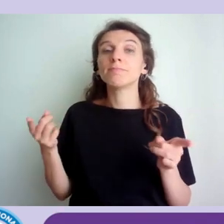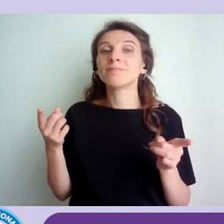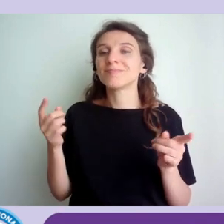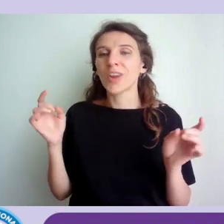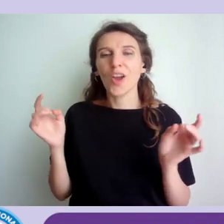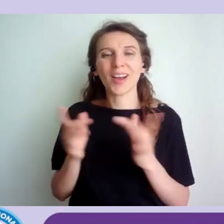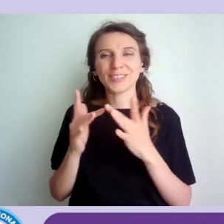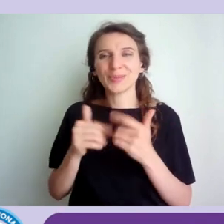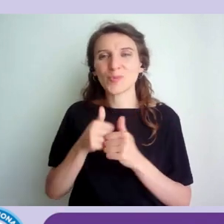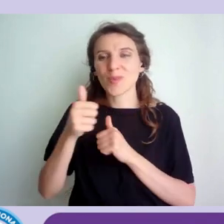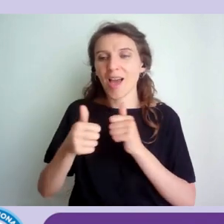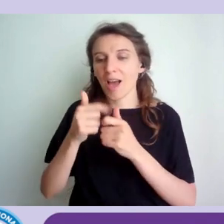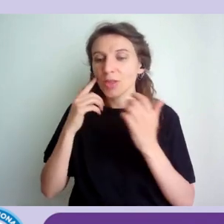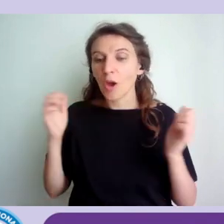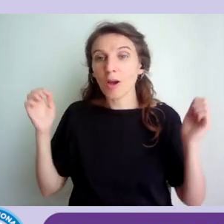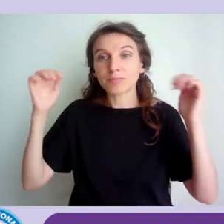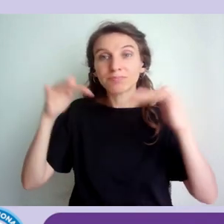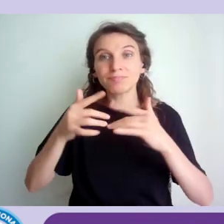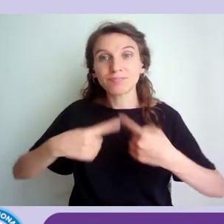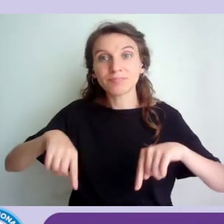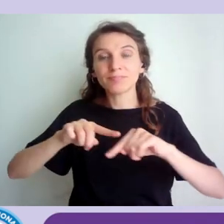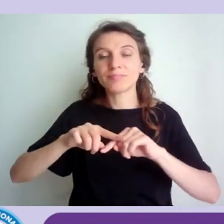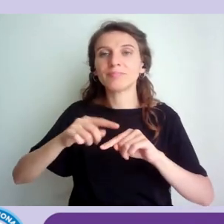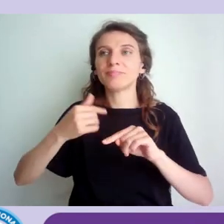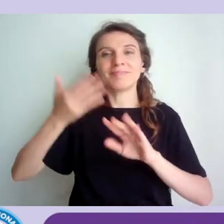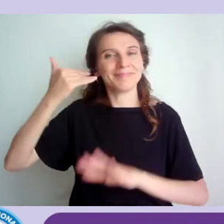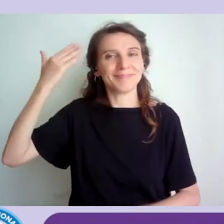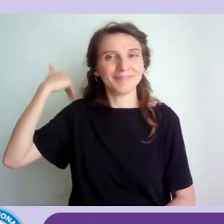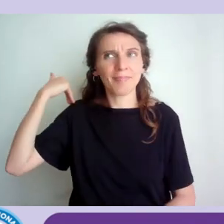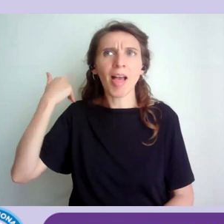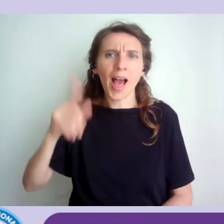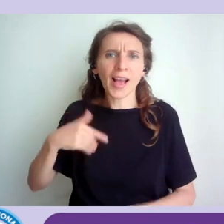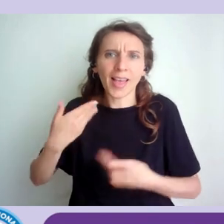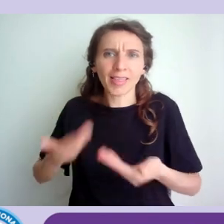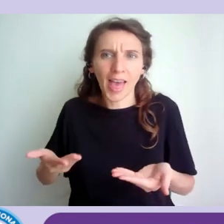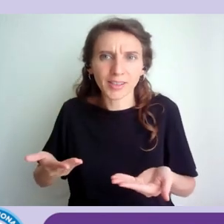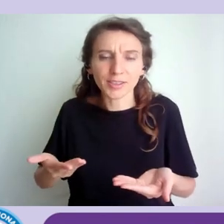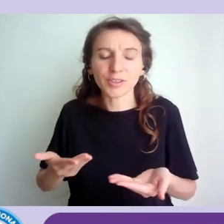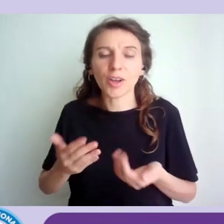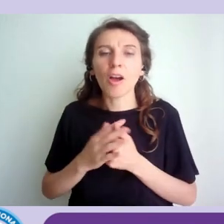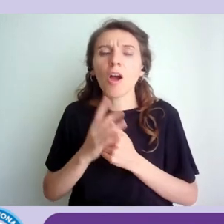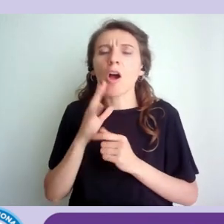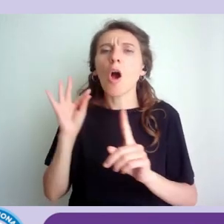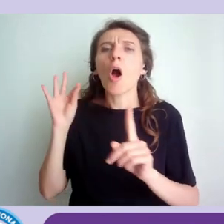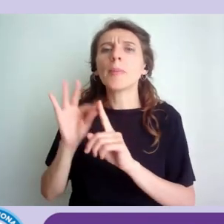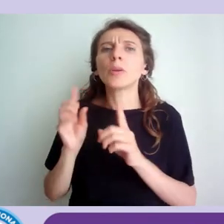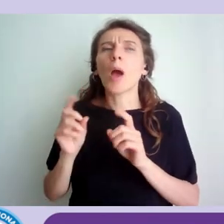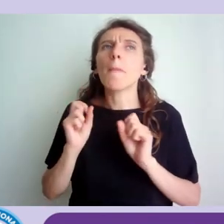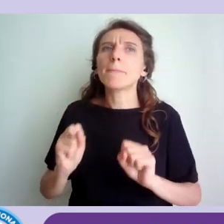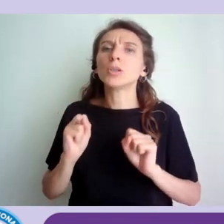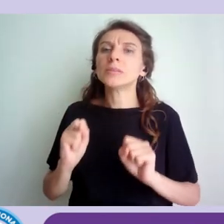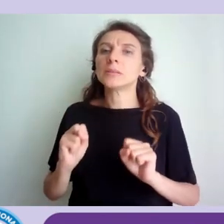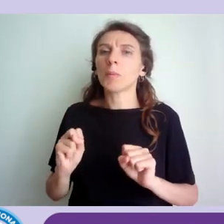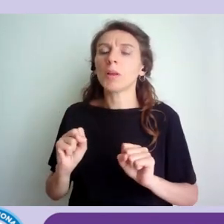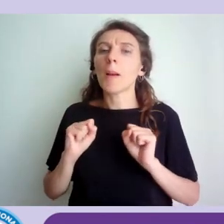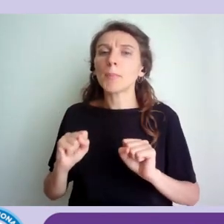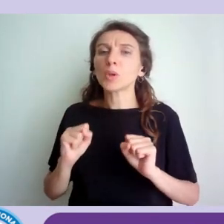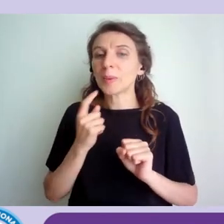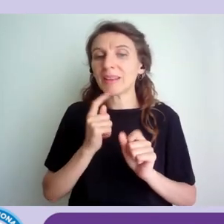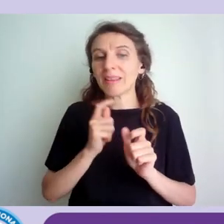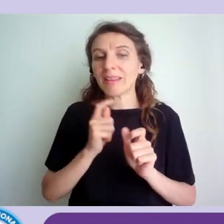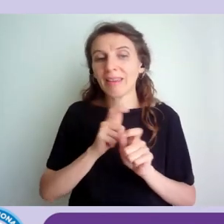vuole voleva e vuole essere diciamo una possibilità per tutte quelle figure